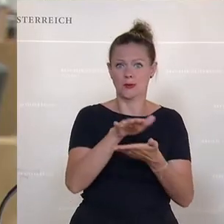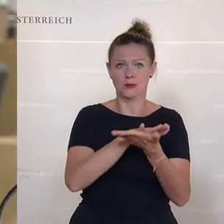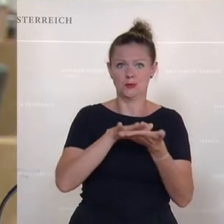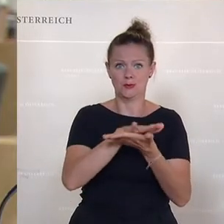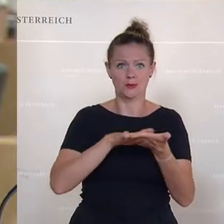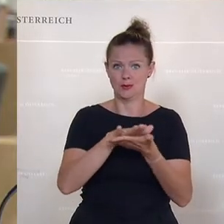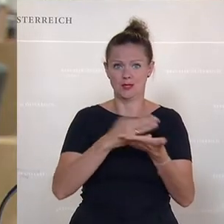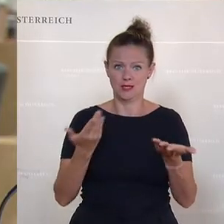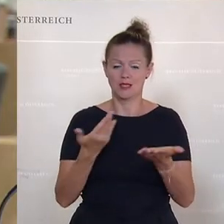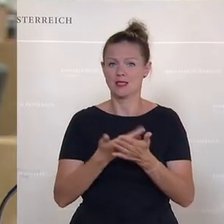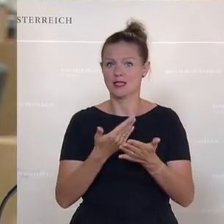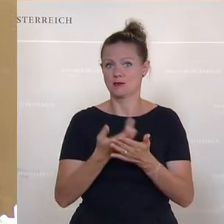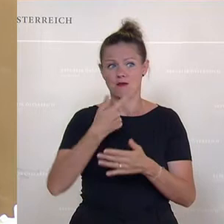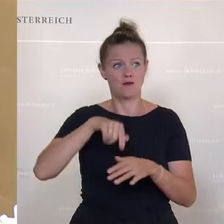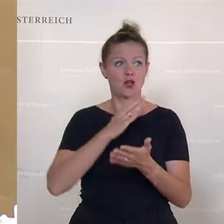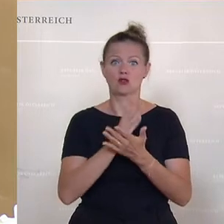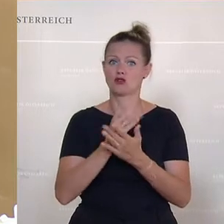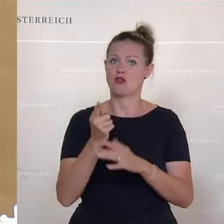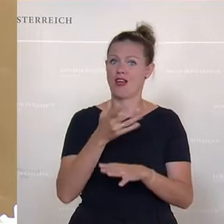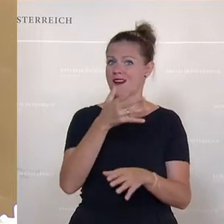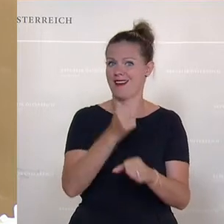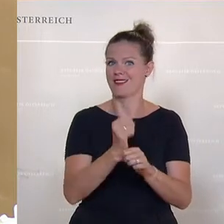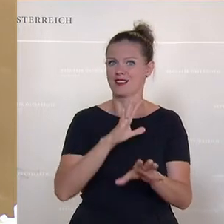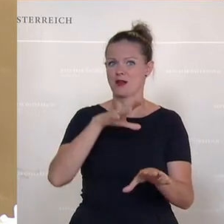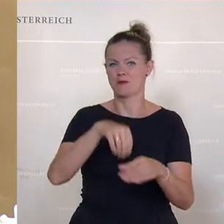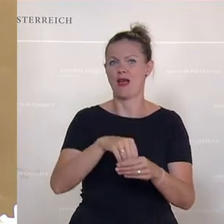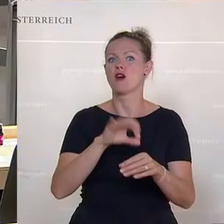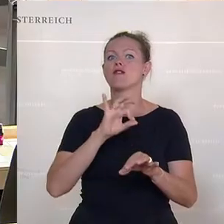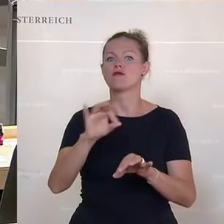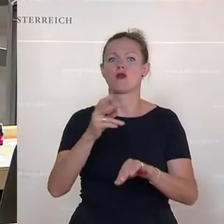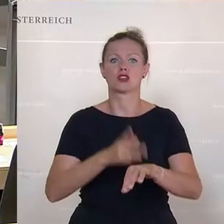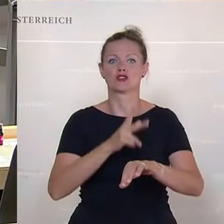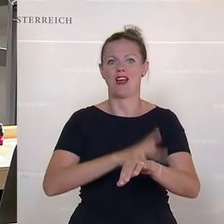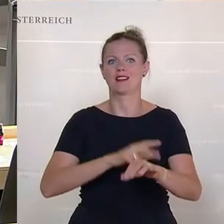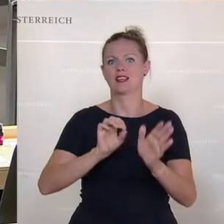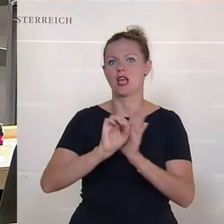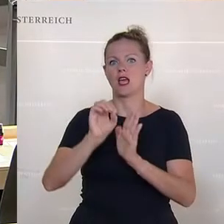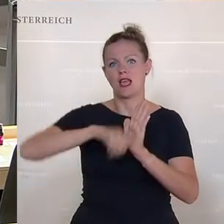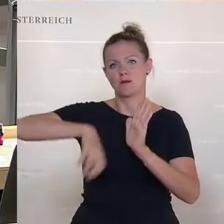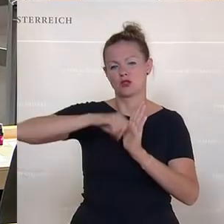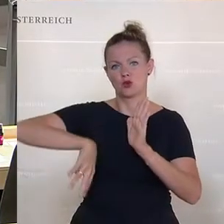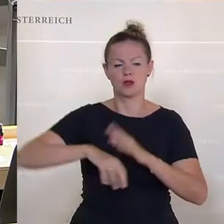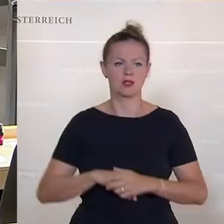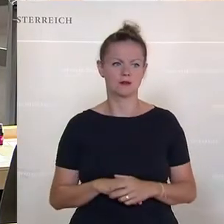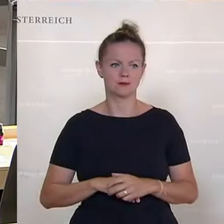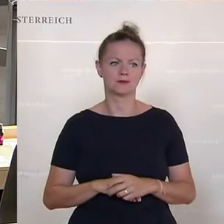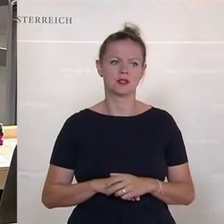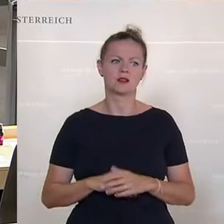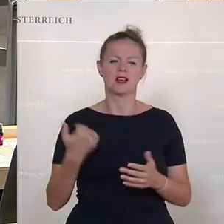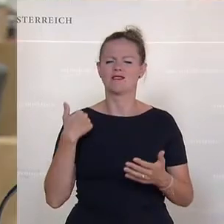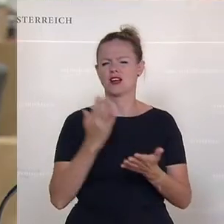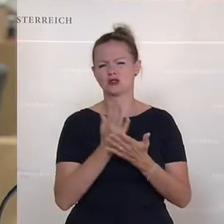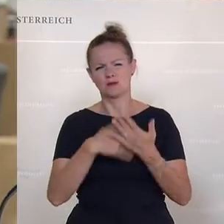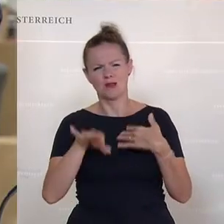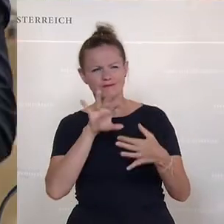wir bereits sehr, sehr nachhaltig in den Ratings für die staatlichen Emissionen. Zusatzfrage, bitte. Ging eh schon ein bisschen in die Richtung, nämlich